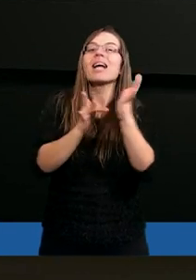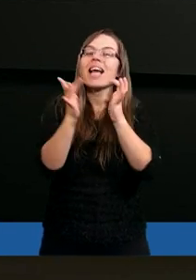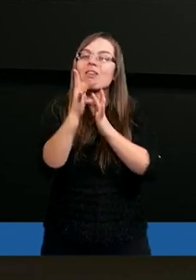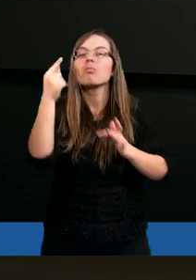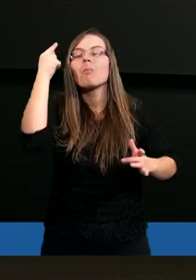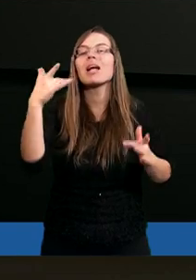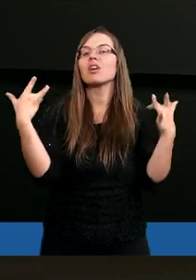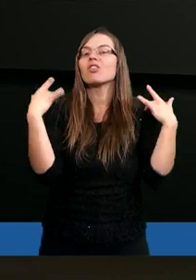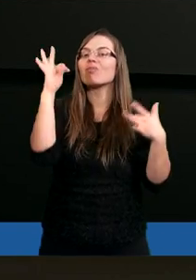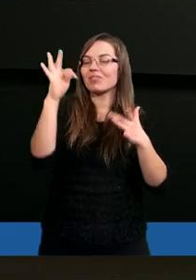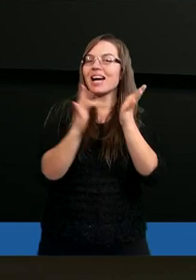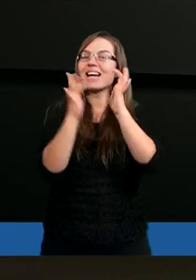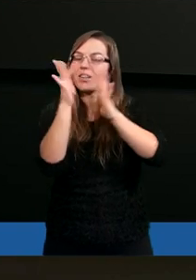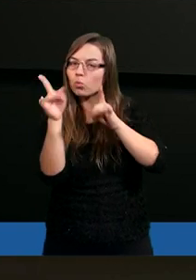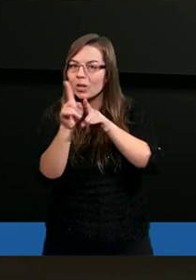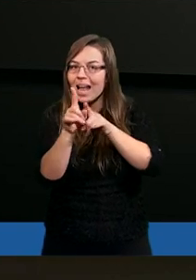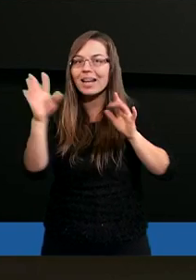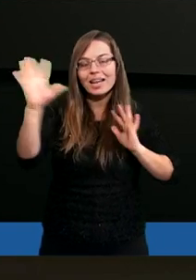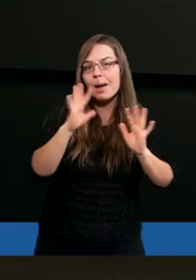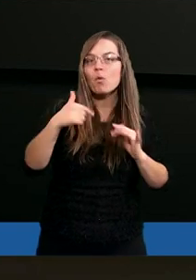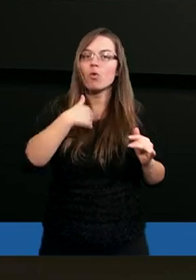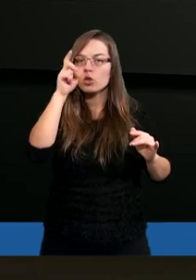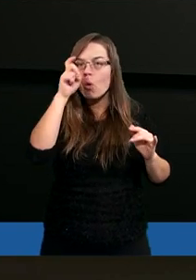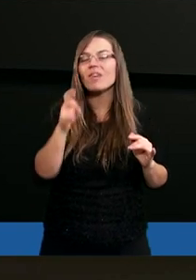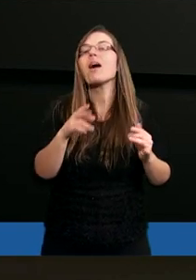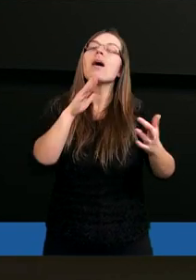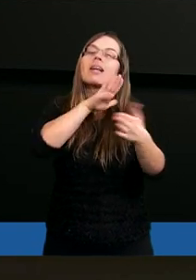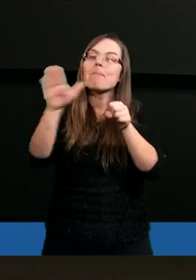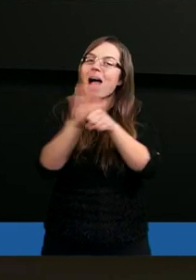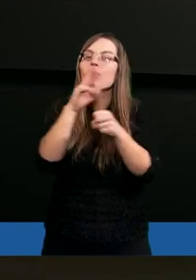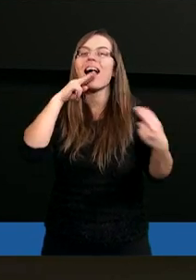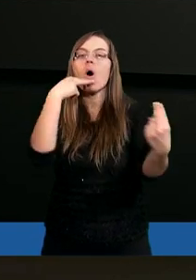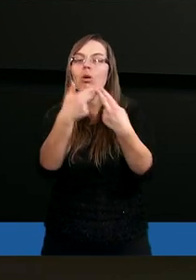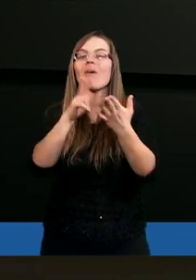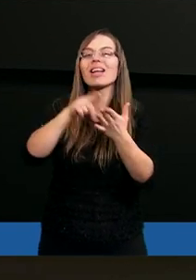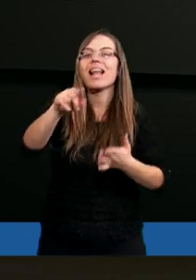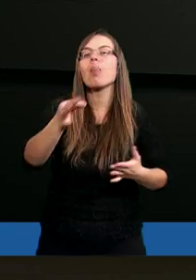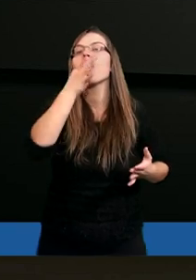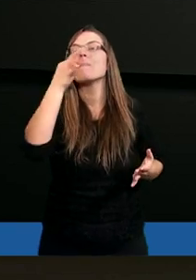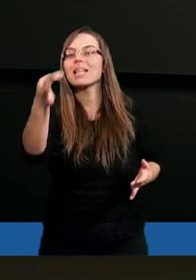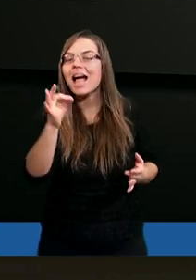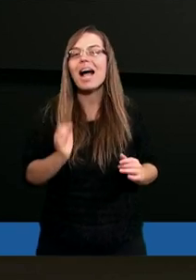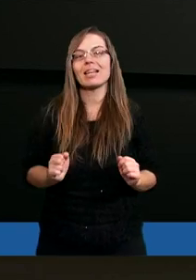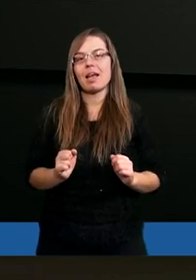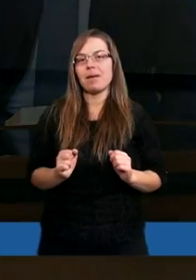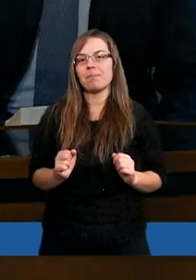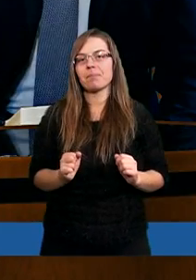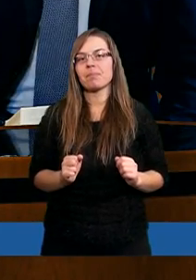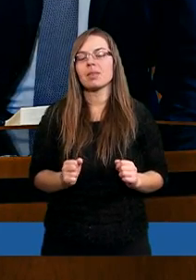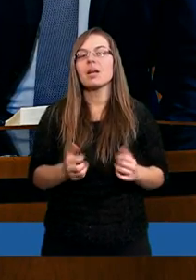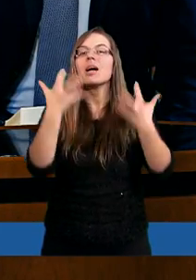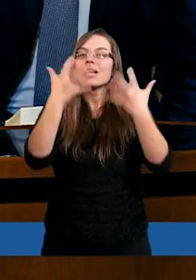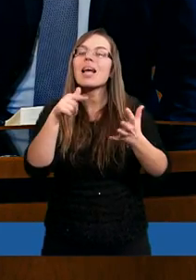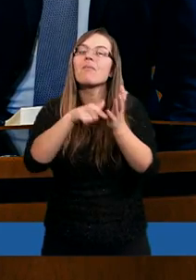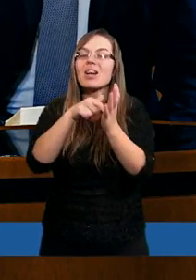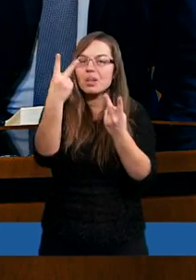Jezusa Chrystusa pozwala nam znaleźć taką pełną odpowiedź na to pytanie. Przeczytamy teraz